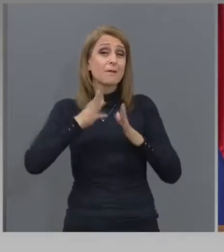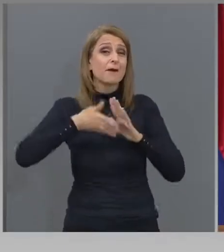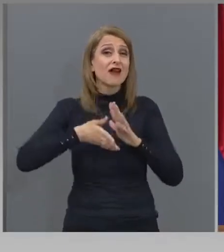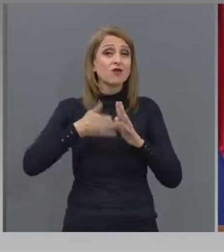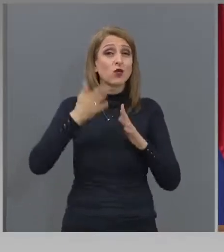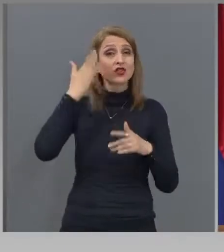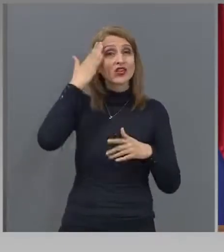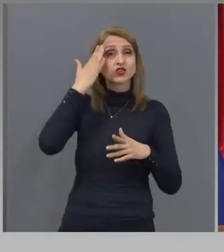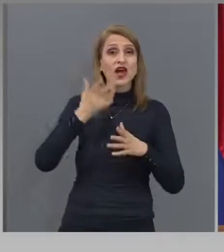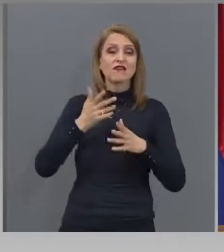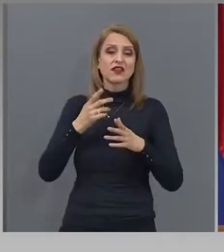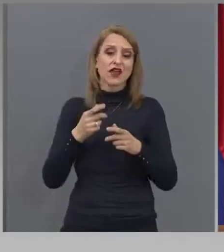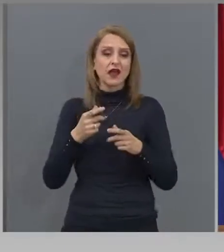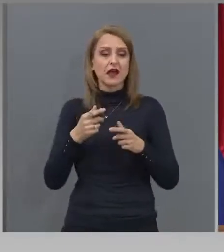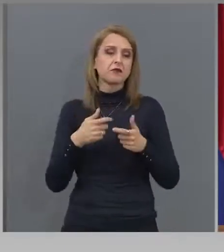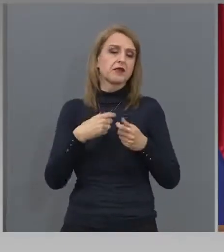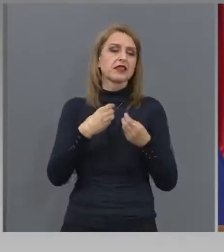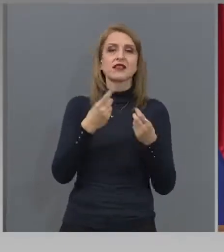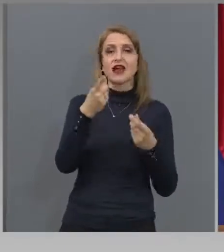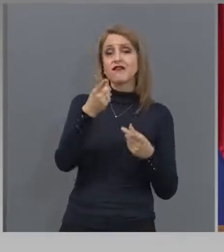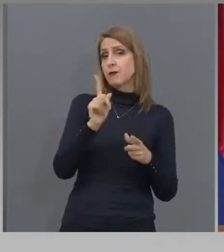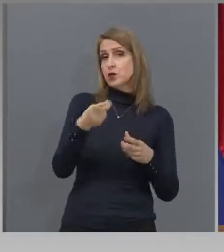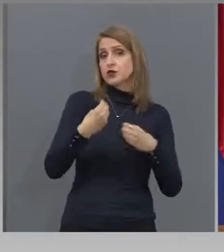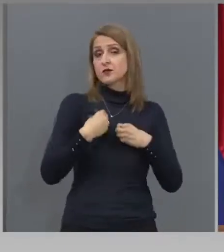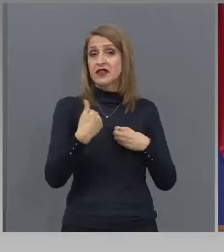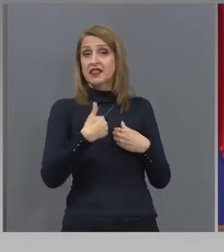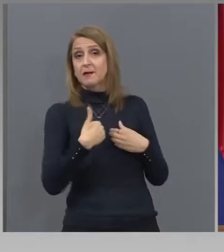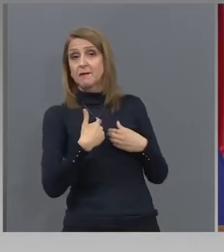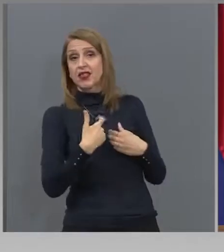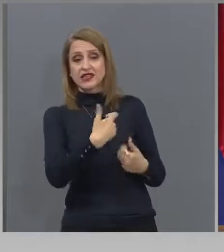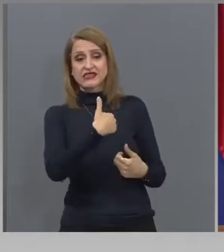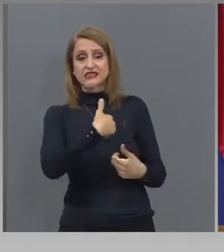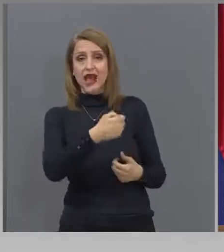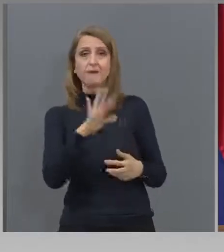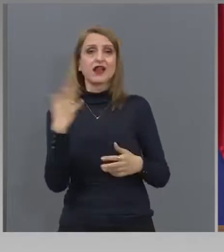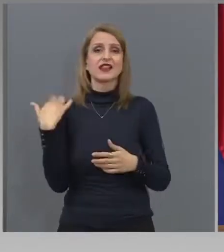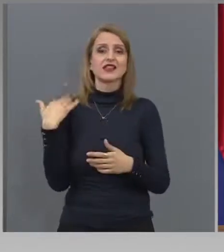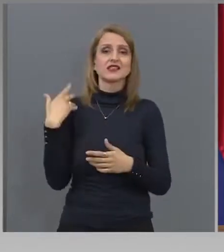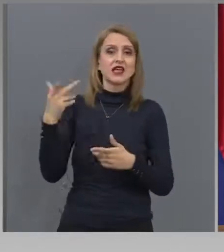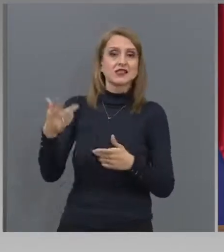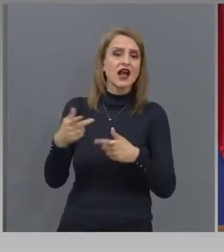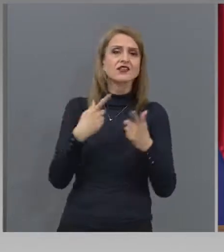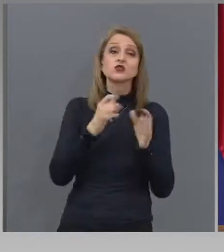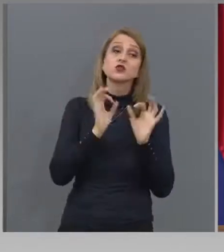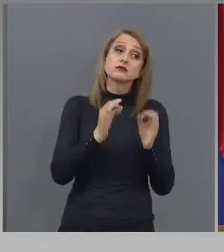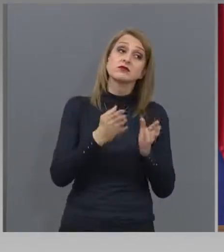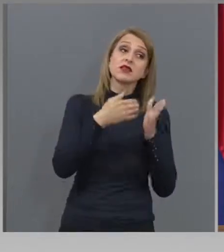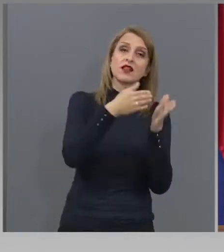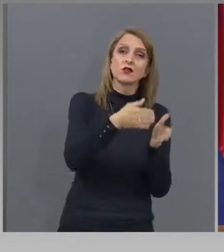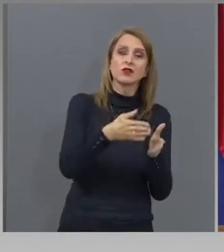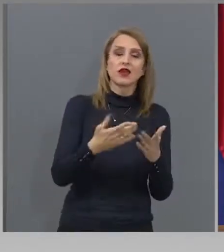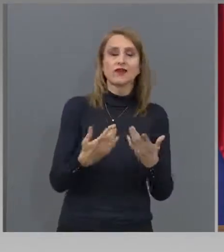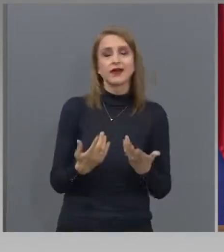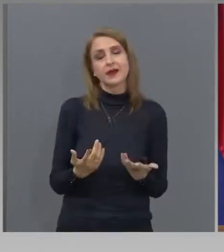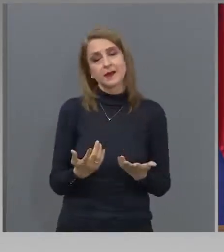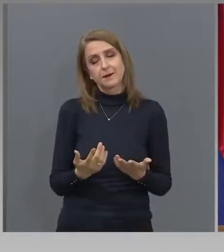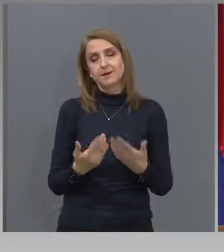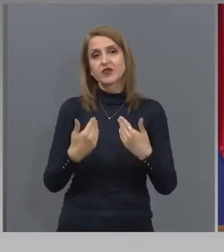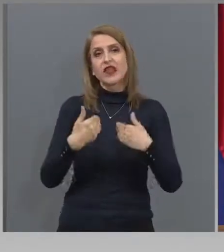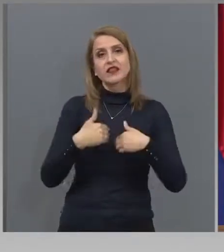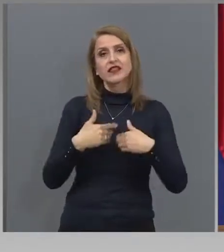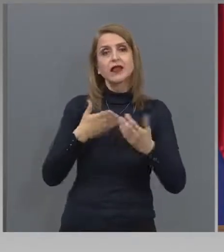да дадете кредити на мене или на ЦСК, примерно. И ние сме през инструменти, като стадиони,